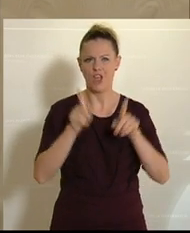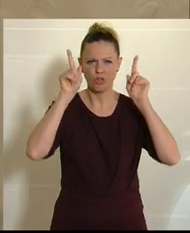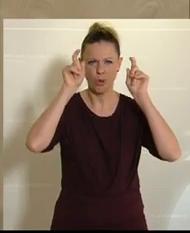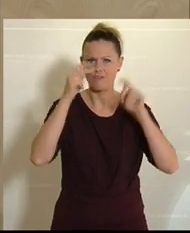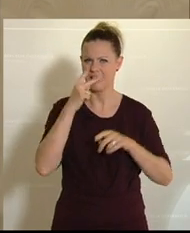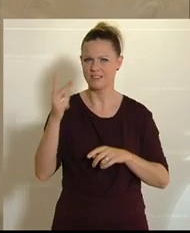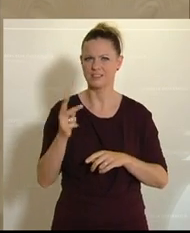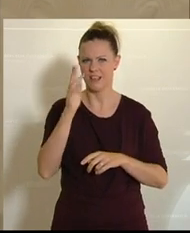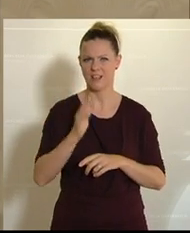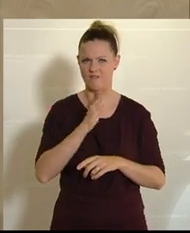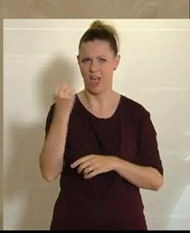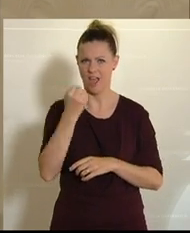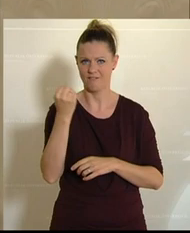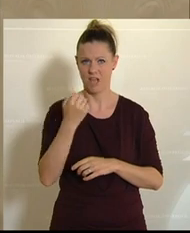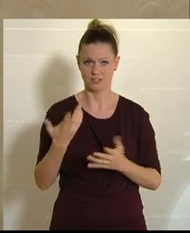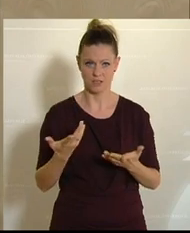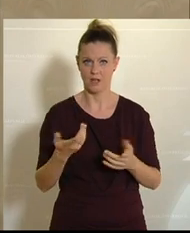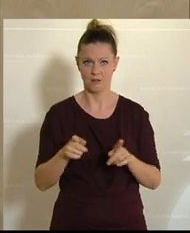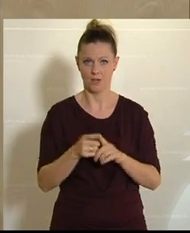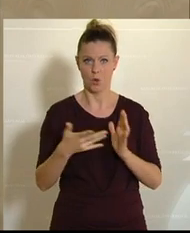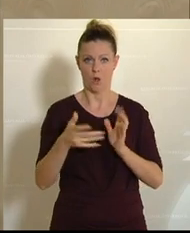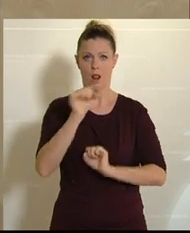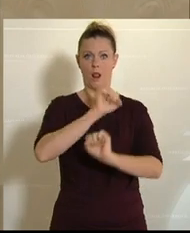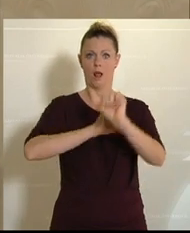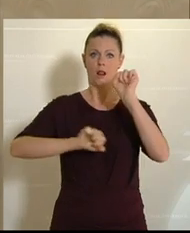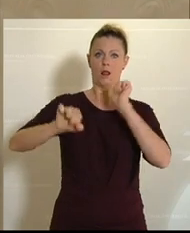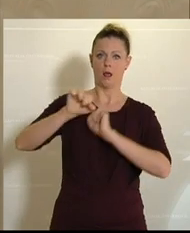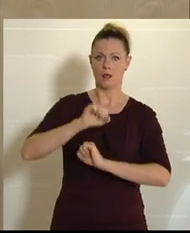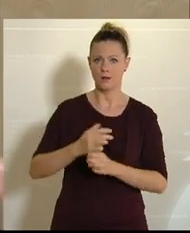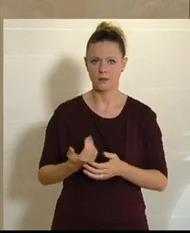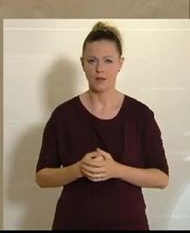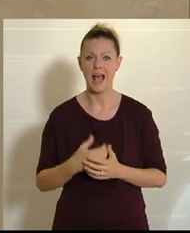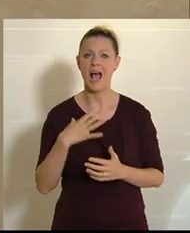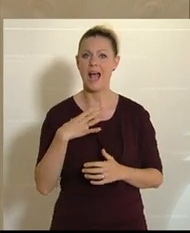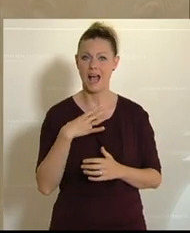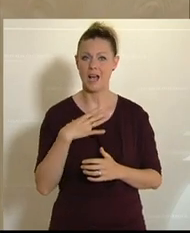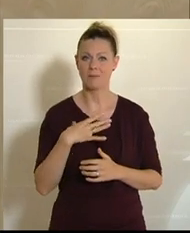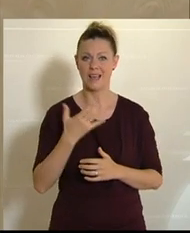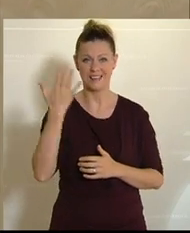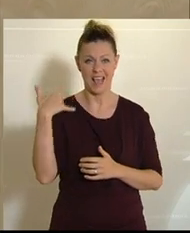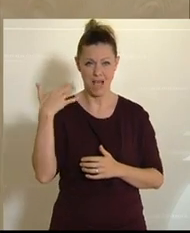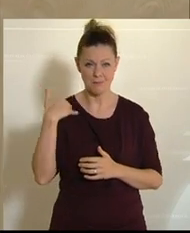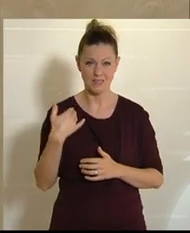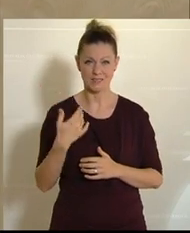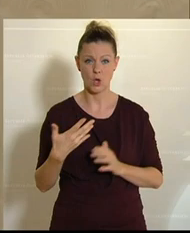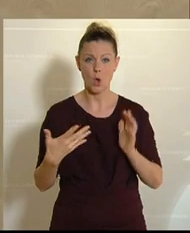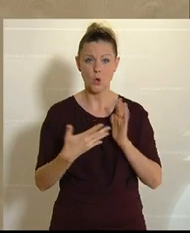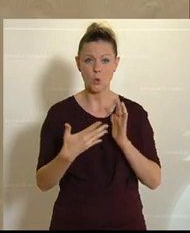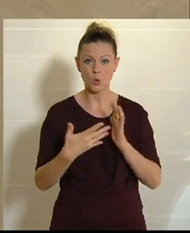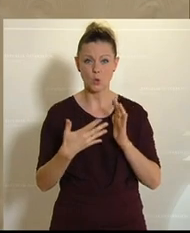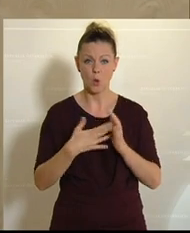wenn es um Kontrolle geht. Aber, dass jetzt die, und man muss sagen, ehemalige Kontrollpartei, die Grünen,